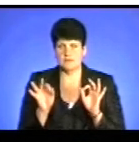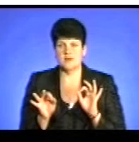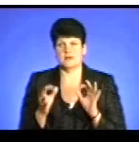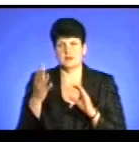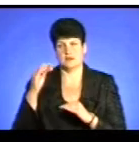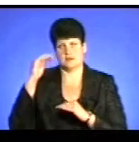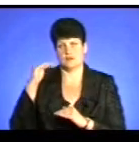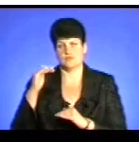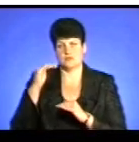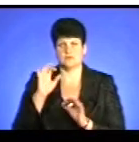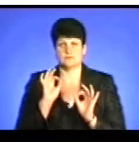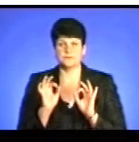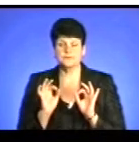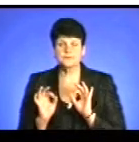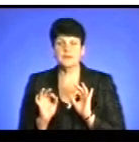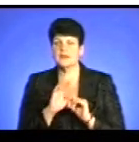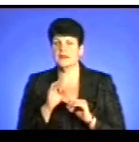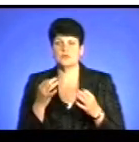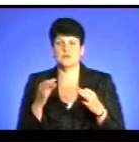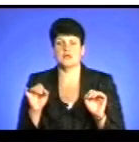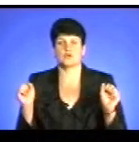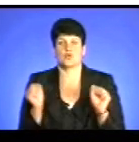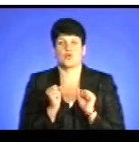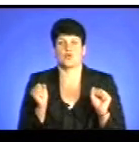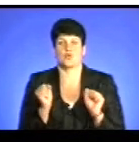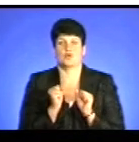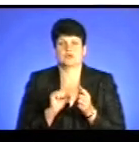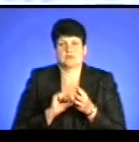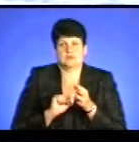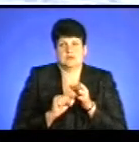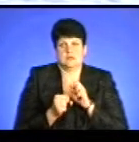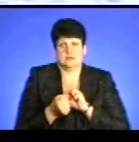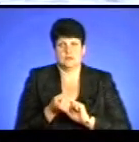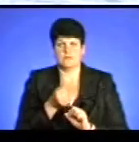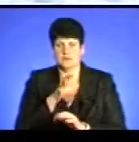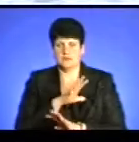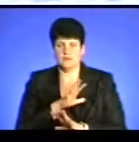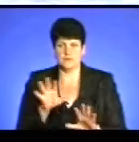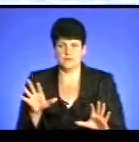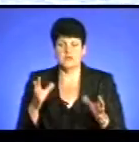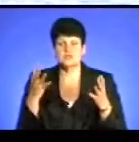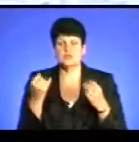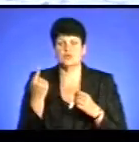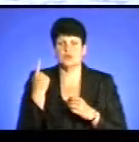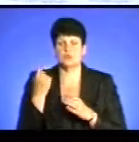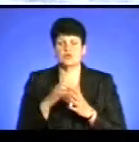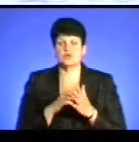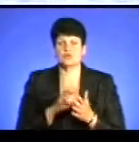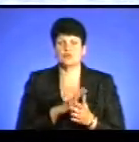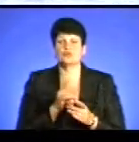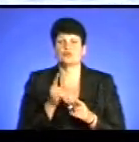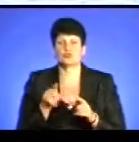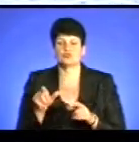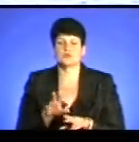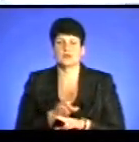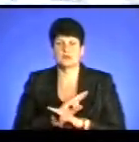водойми. Не допускайте переохолодження, щоб кінцівку не звела судома. Ще однією з причин того, чому люди гинуть на воді,